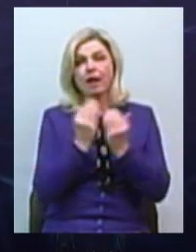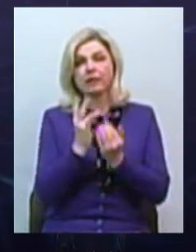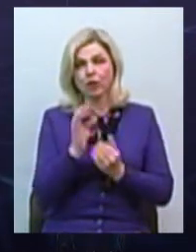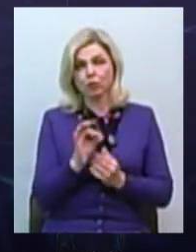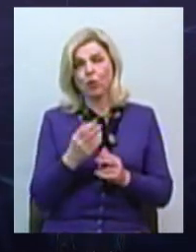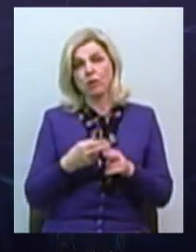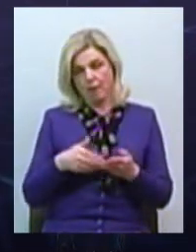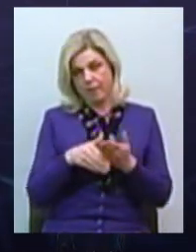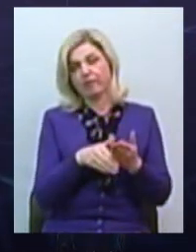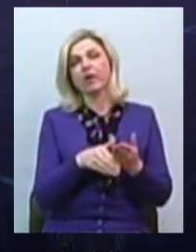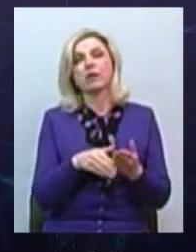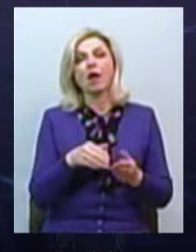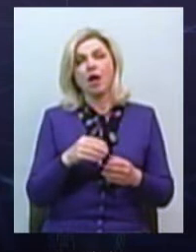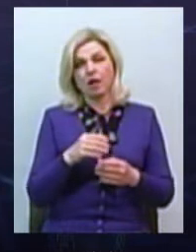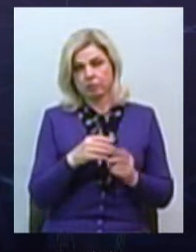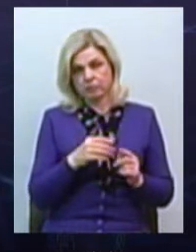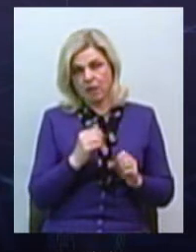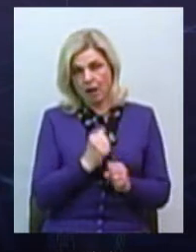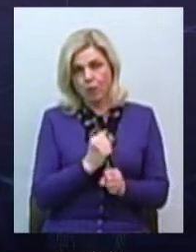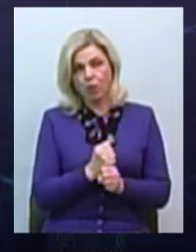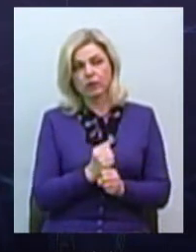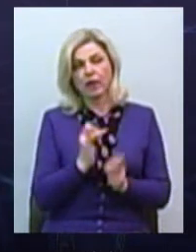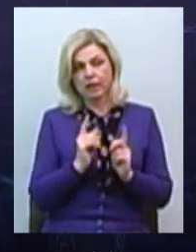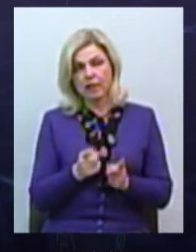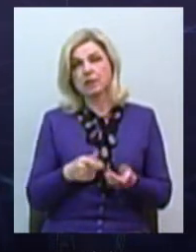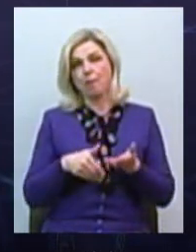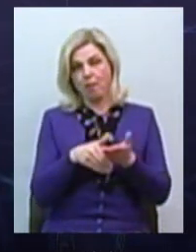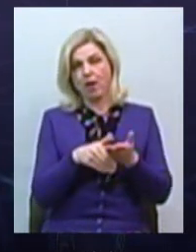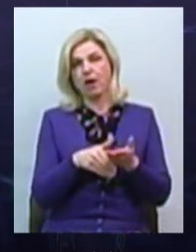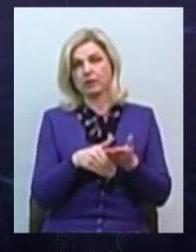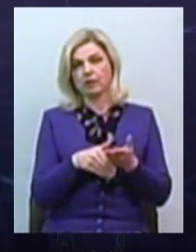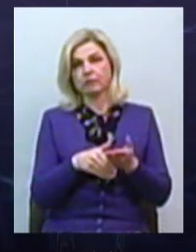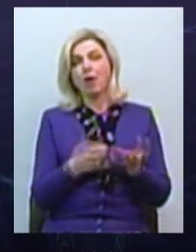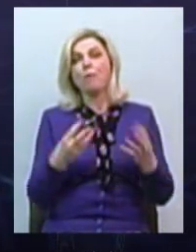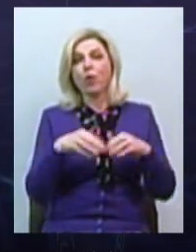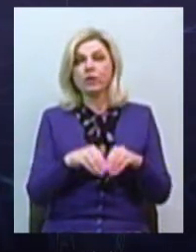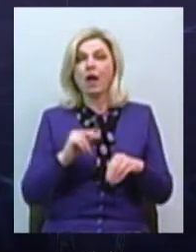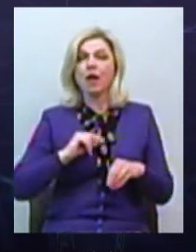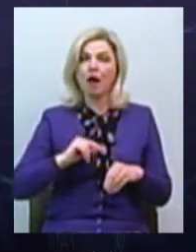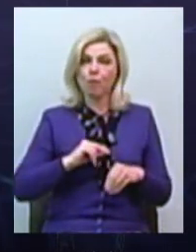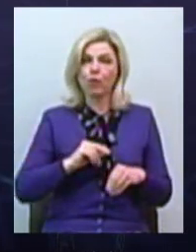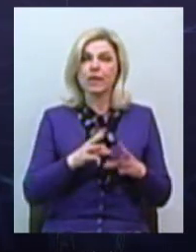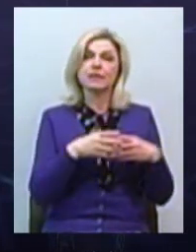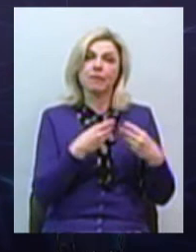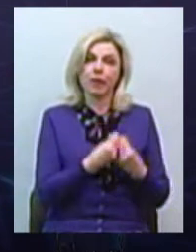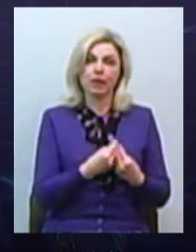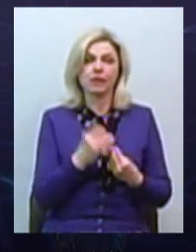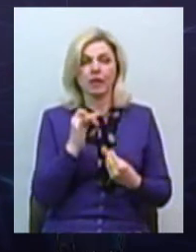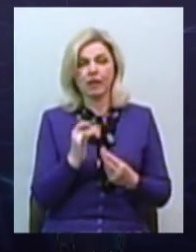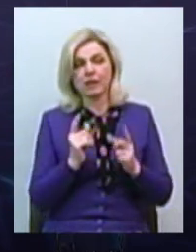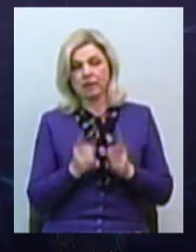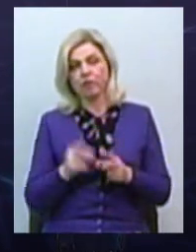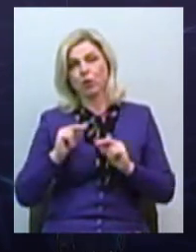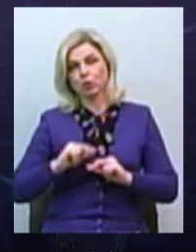оптимізації процесу праці та дійсно допомагають належному поєднанню працівниками сімейних та дійсно